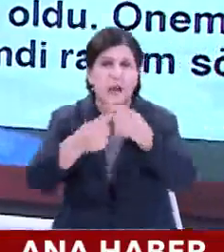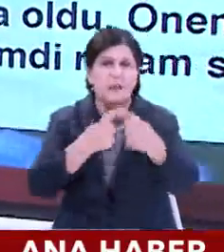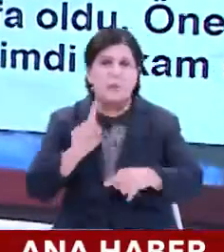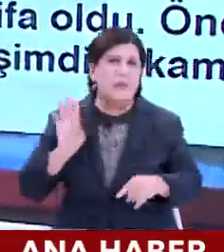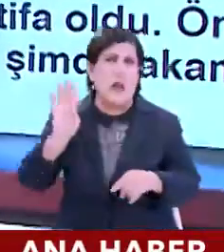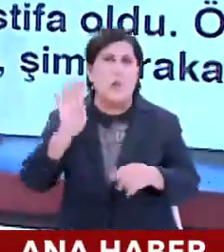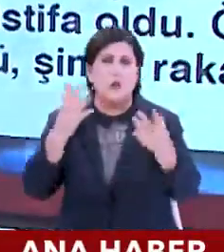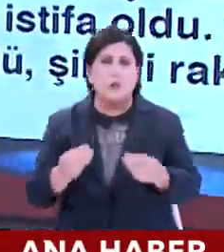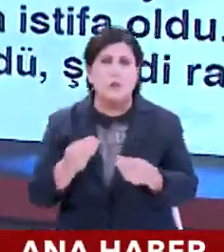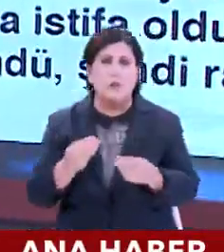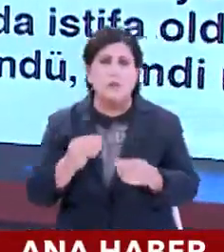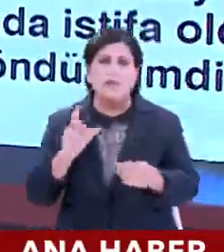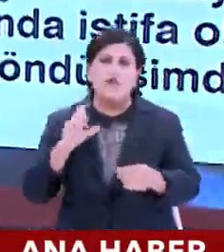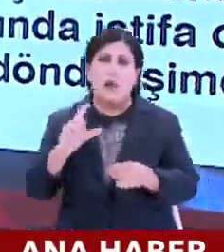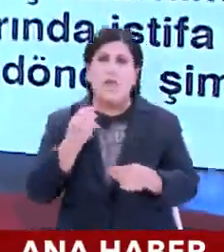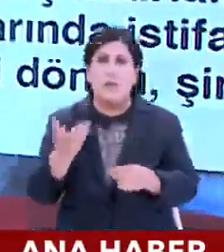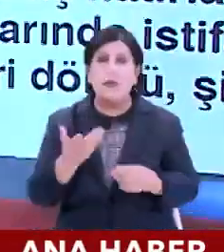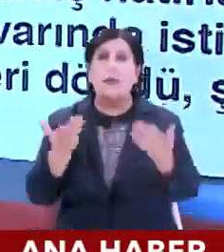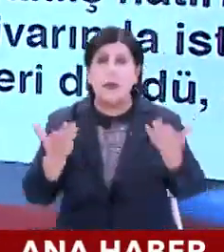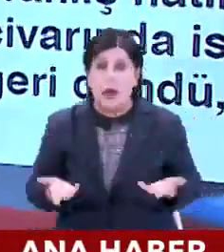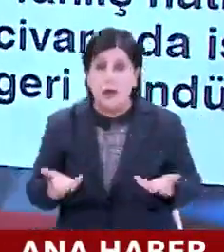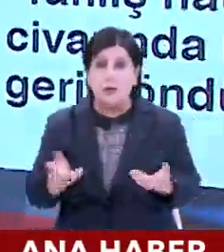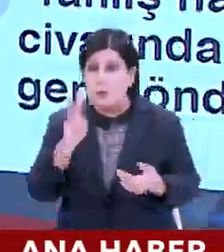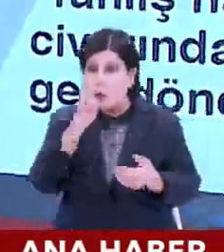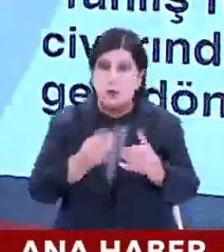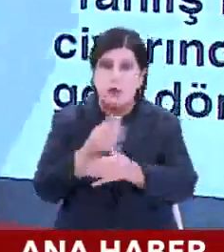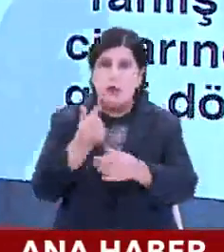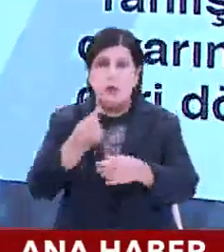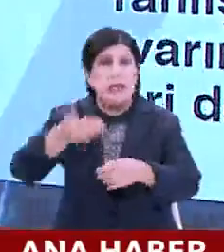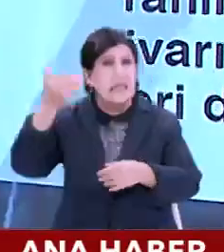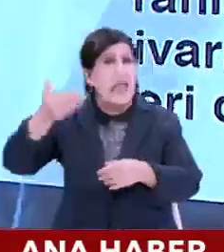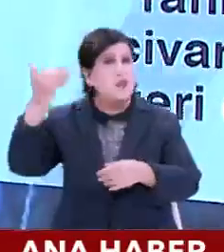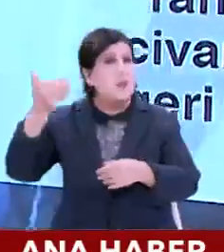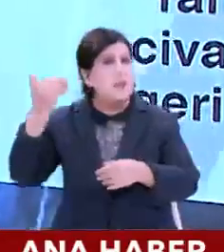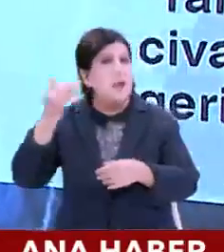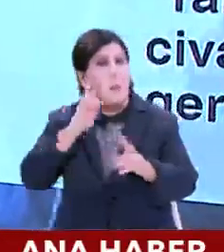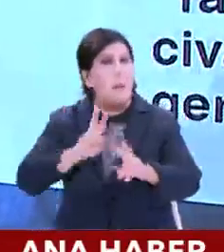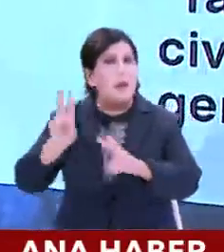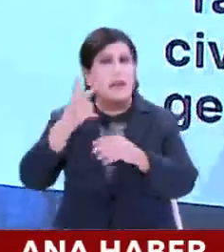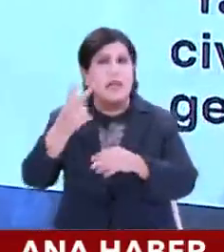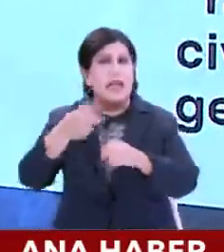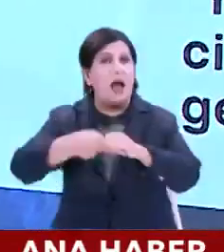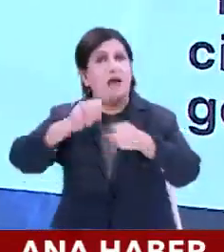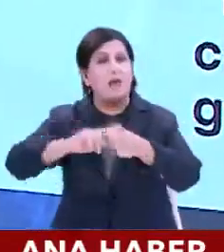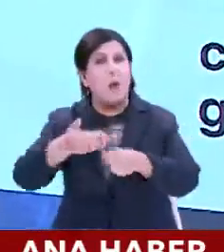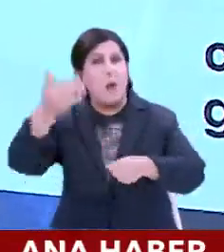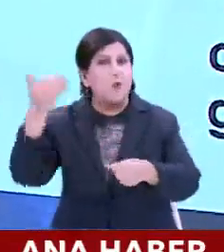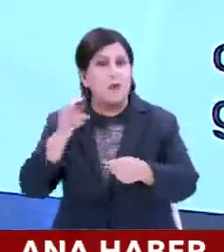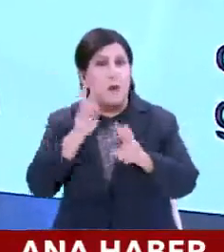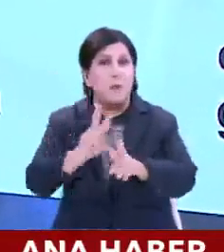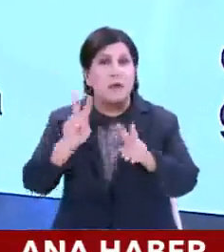bir itirazı, demokratik bir tepkidir. Lakin biraz geçmişe gittiğimizde, yani iki hafta öncesine gittiğimizde,